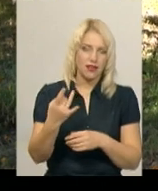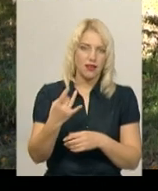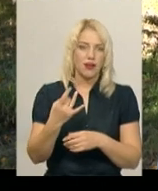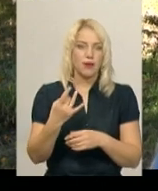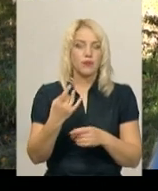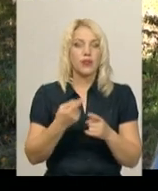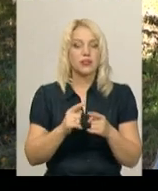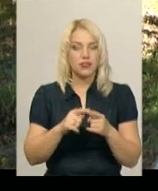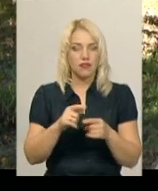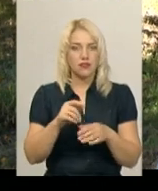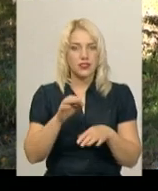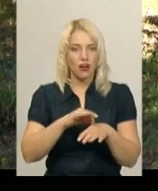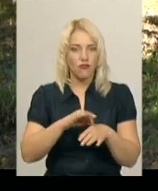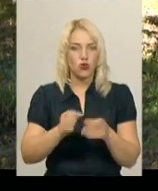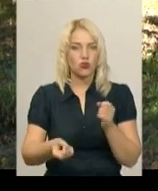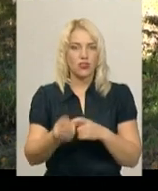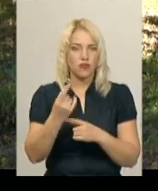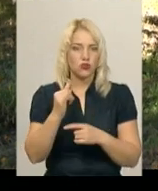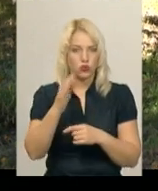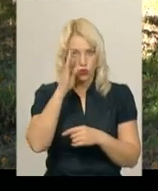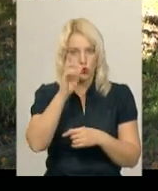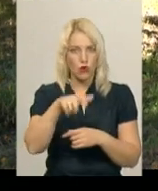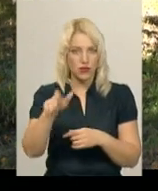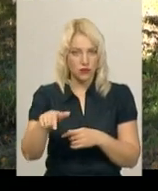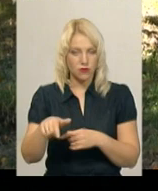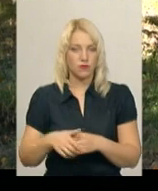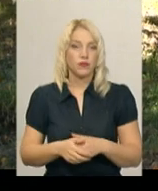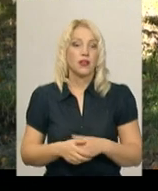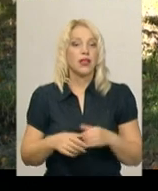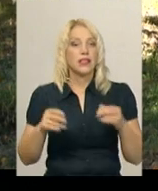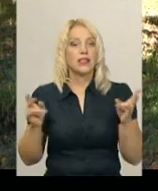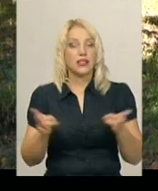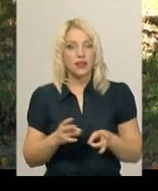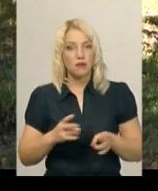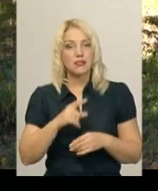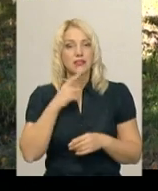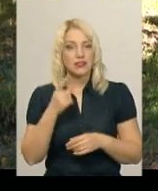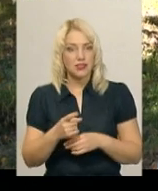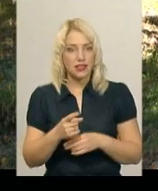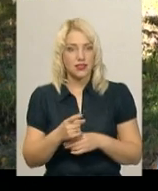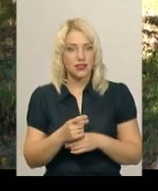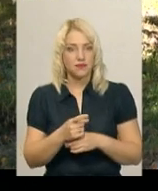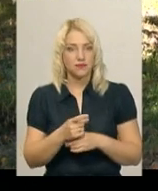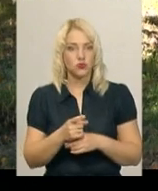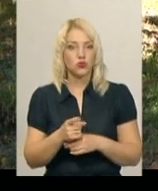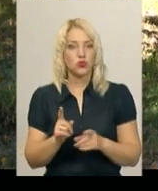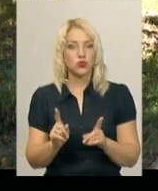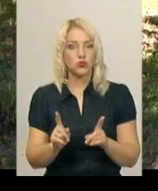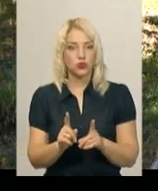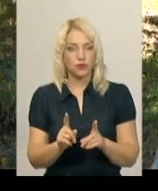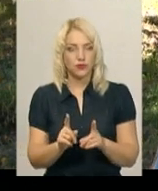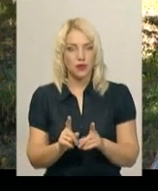ця патологія зустрічається у чоловіків. Варто сказати, що